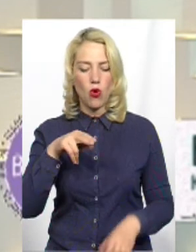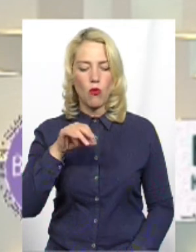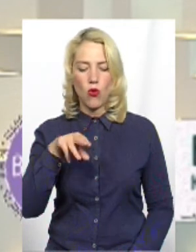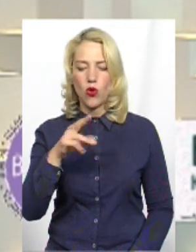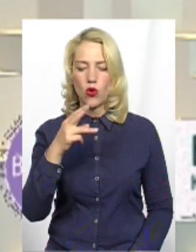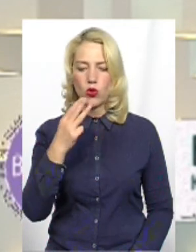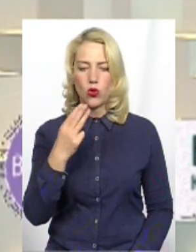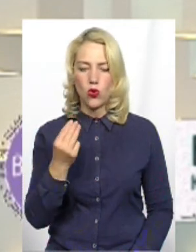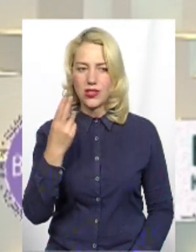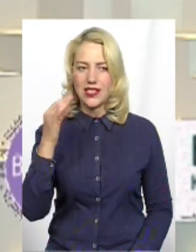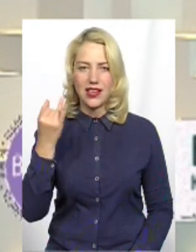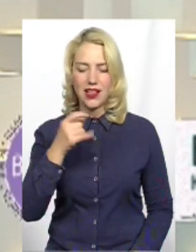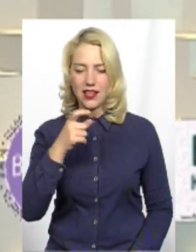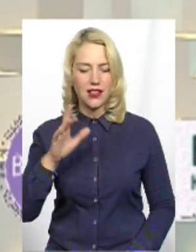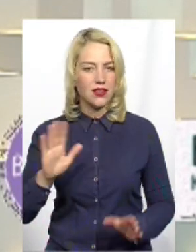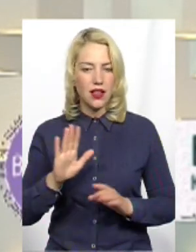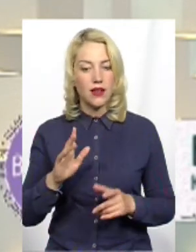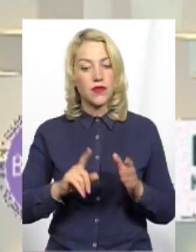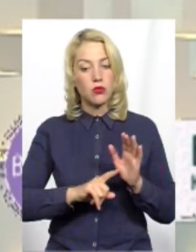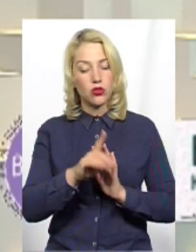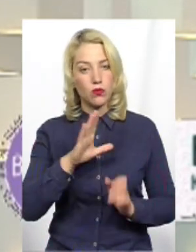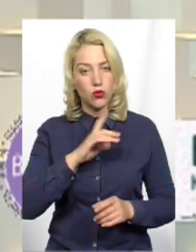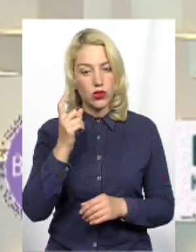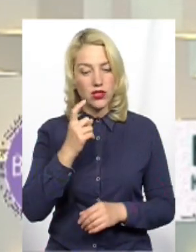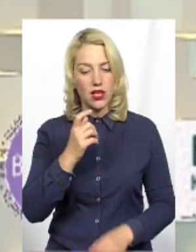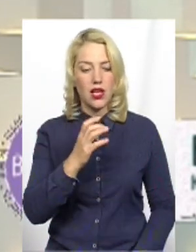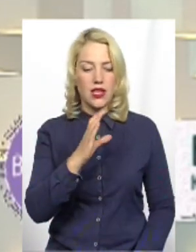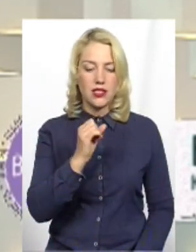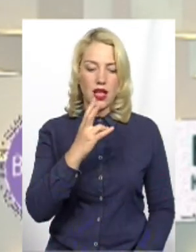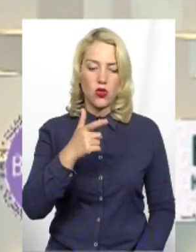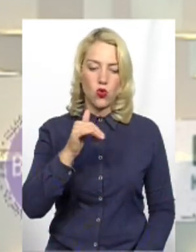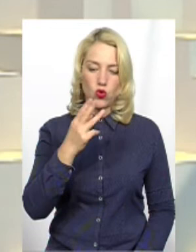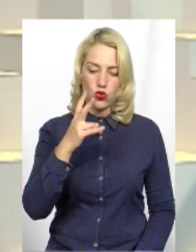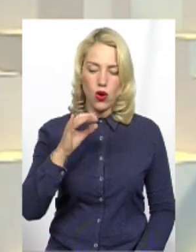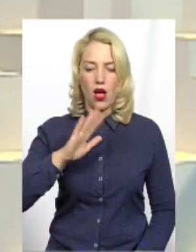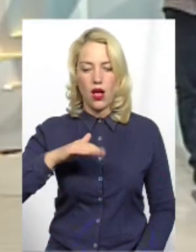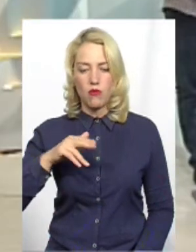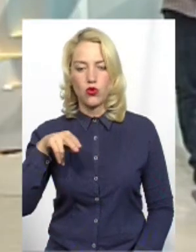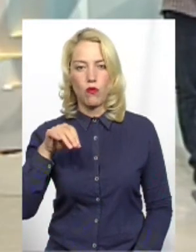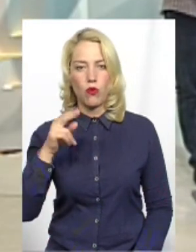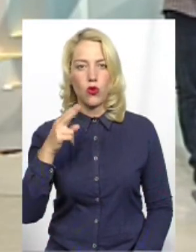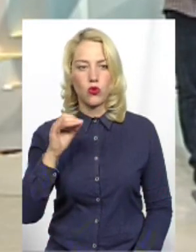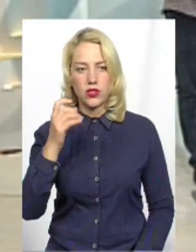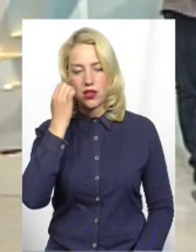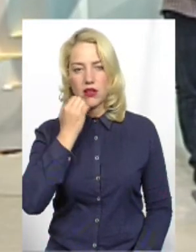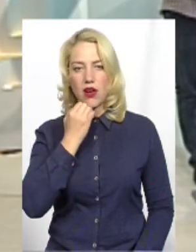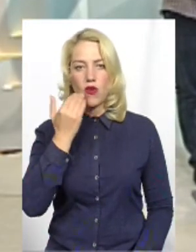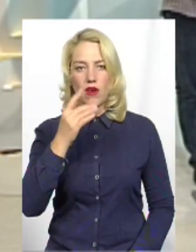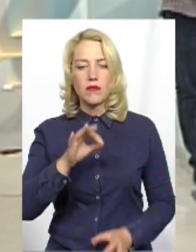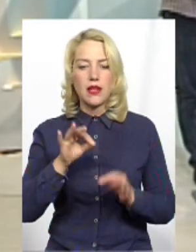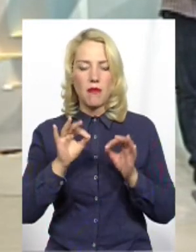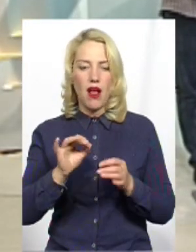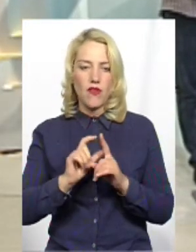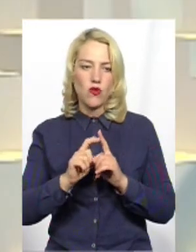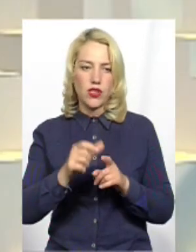назвав його Сангушко-Потоцький Тому що були власники Сангушко, а потім Поточський Дякую вам за оточнення і за правильну відповідь